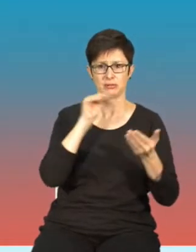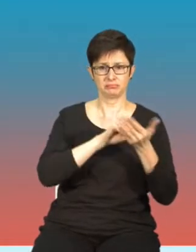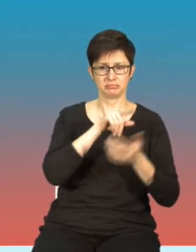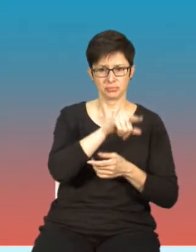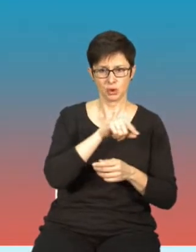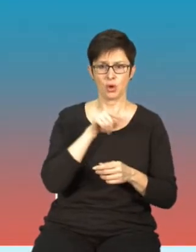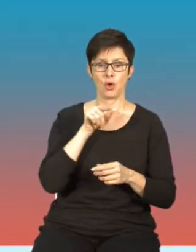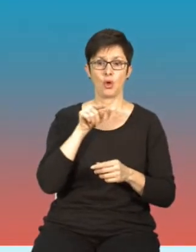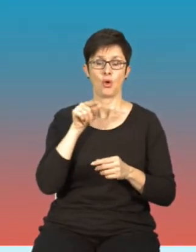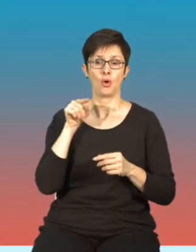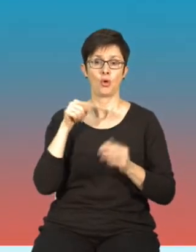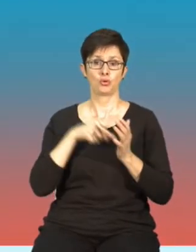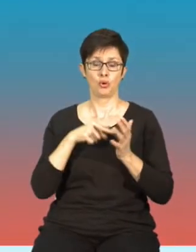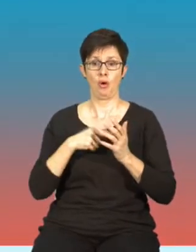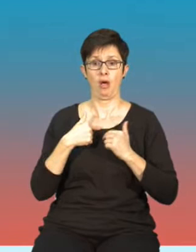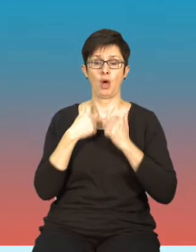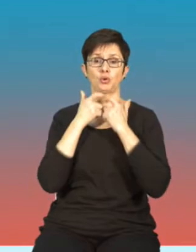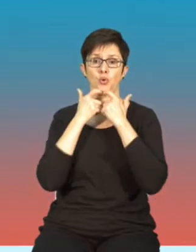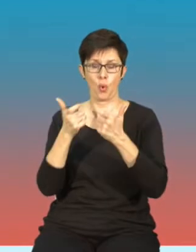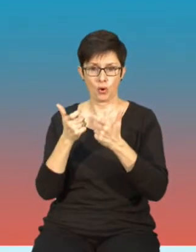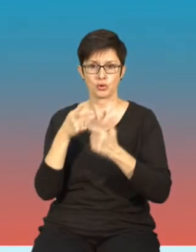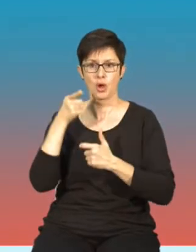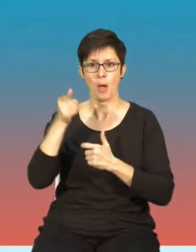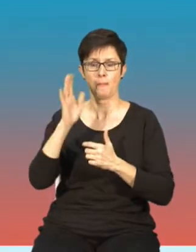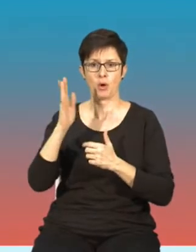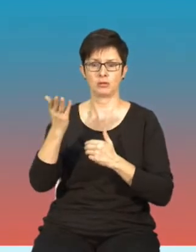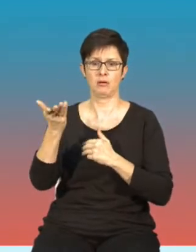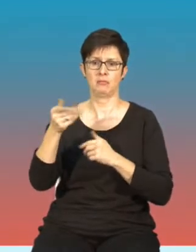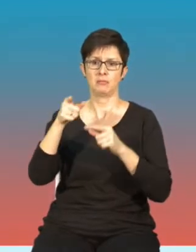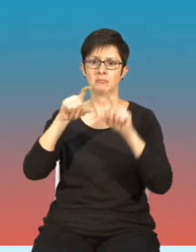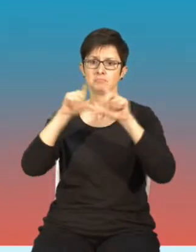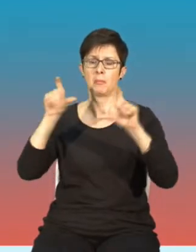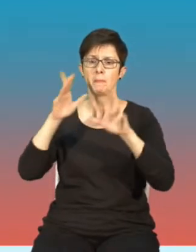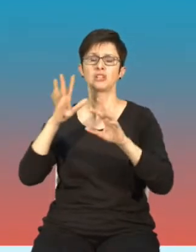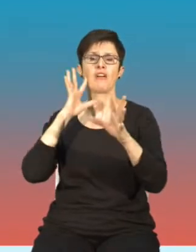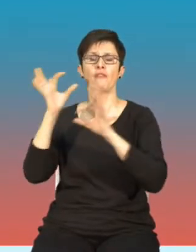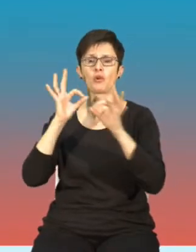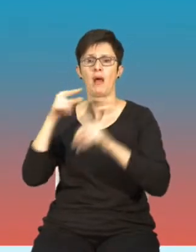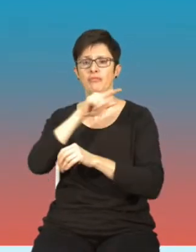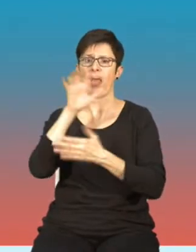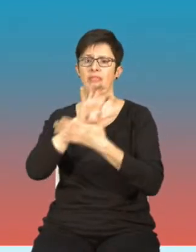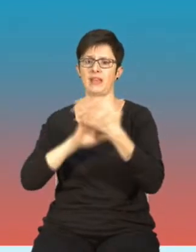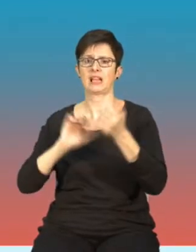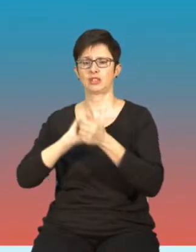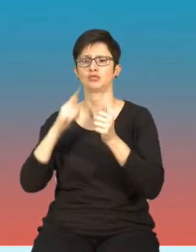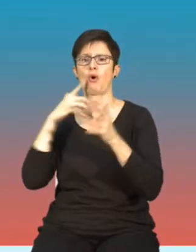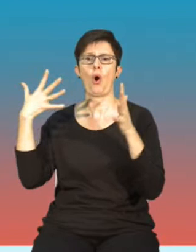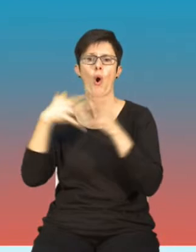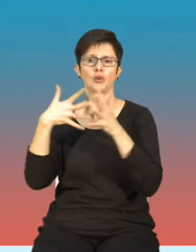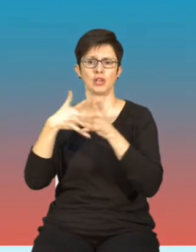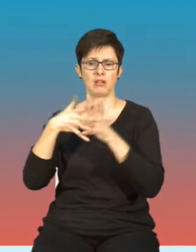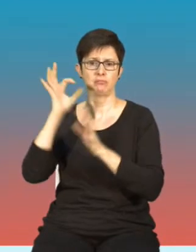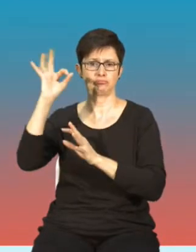to po zgłoszeniu będziemy mieli informację, że przykładowo ta treść została oceniona przez